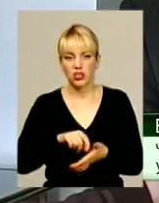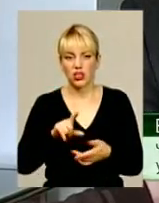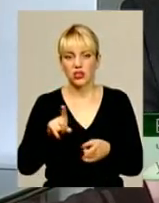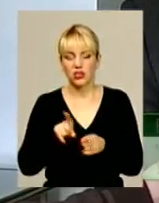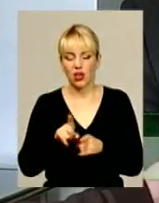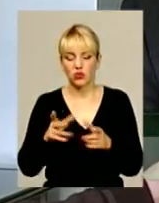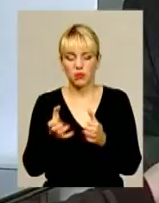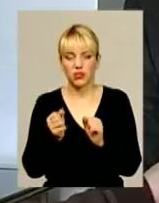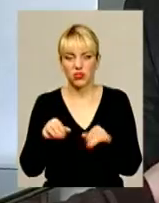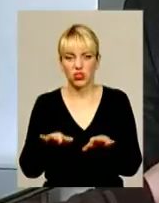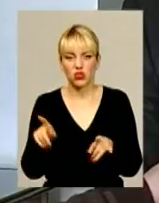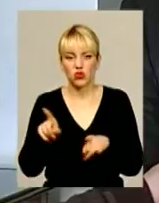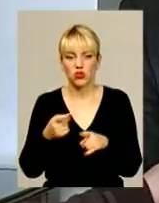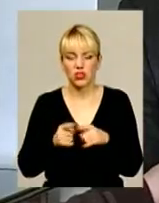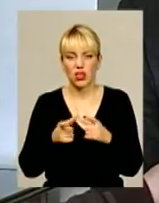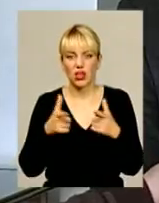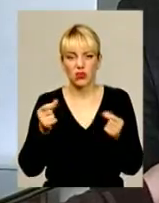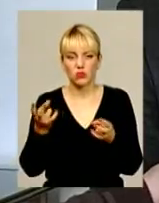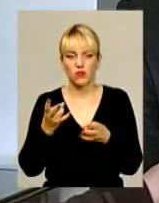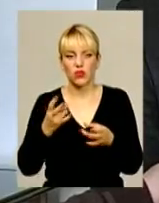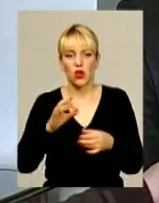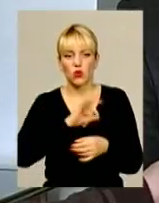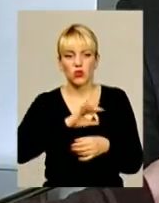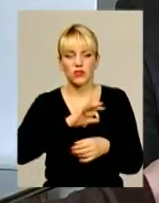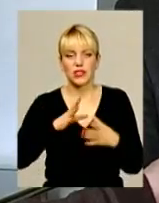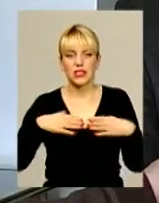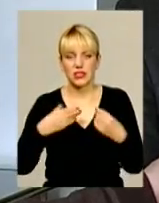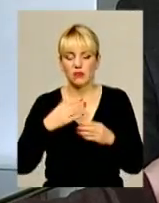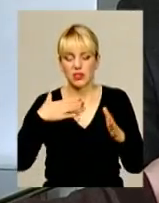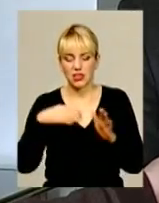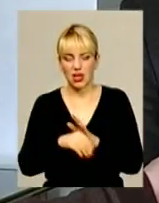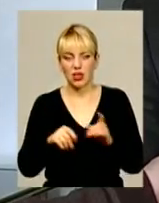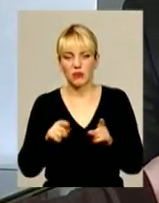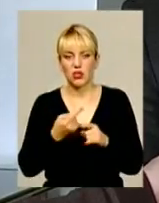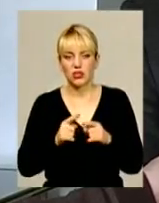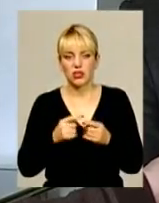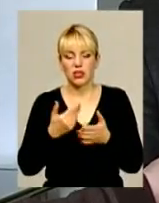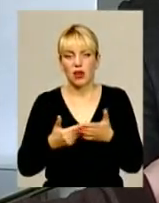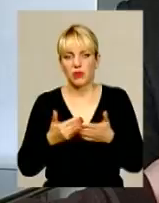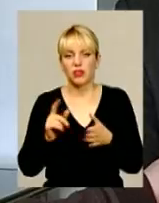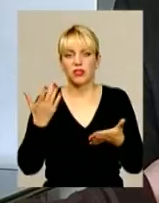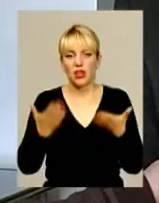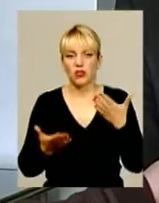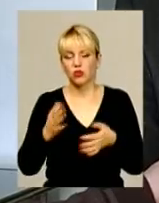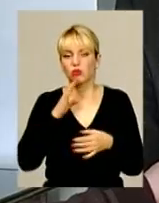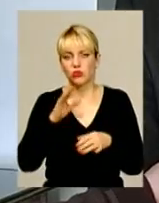члени, також самоприйняті рішення, що ця картка може користуватися і сім'ї загиблих. Теж не згаджується від того, наприклад, чи дружина,